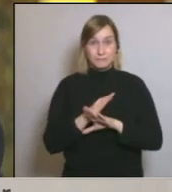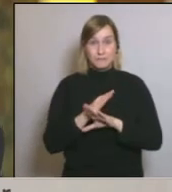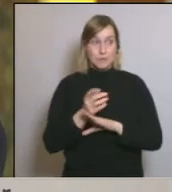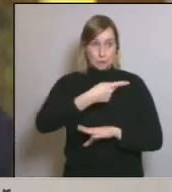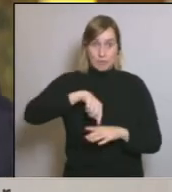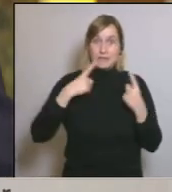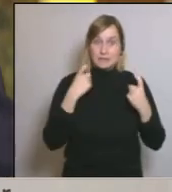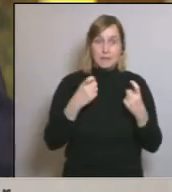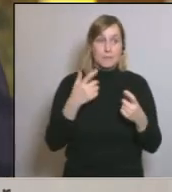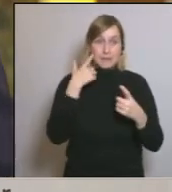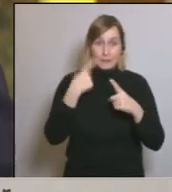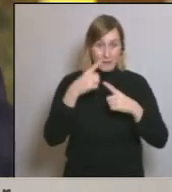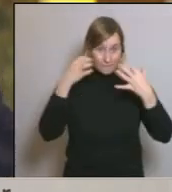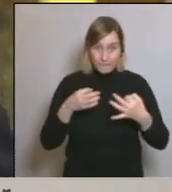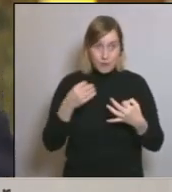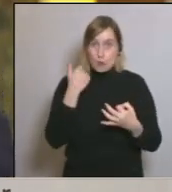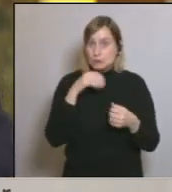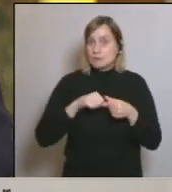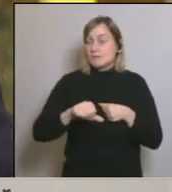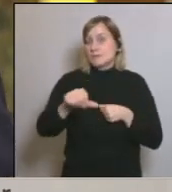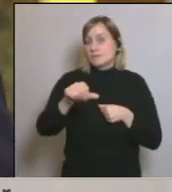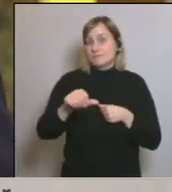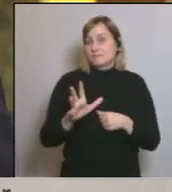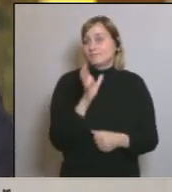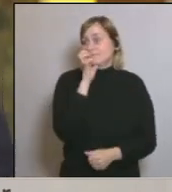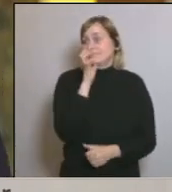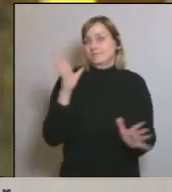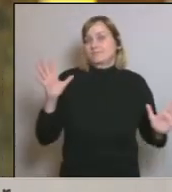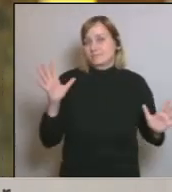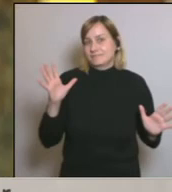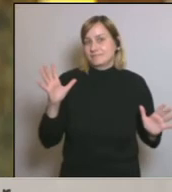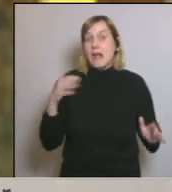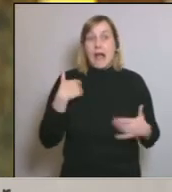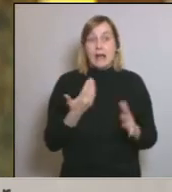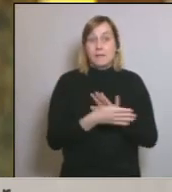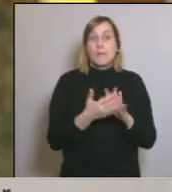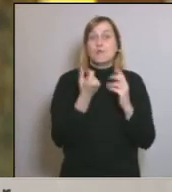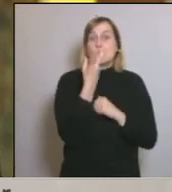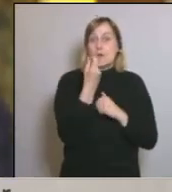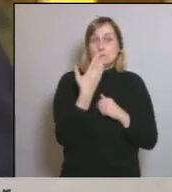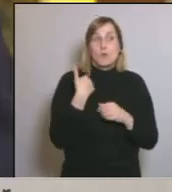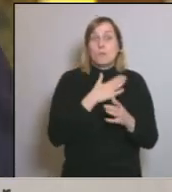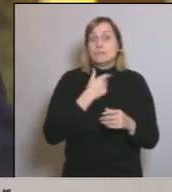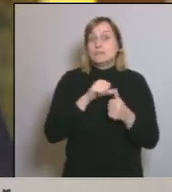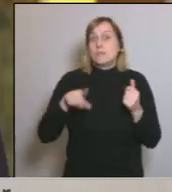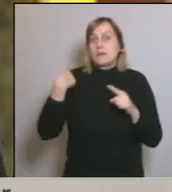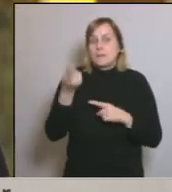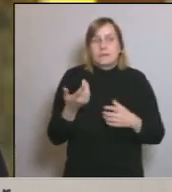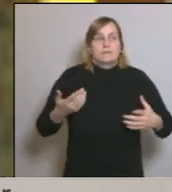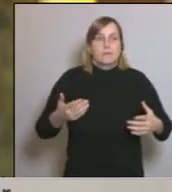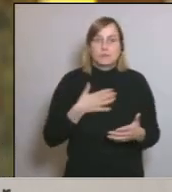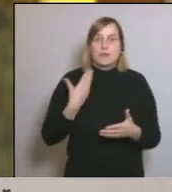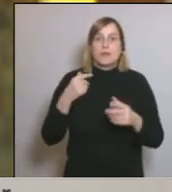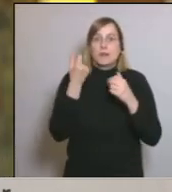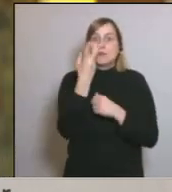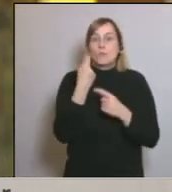perquè no sabem, el gegantí desastre del qual podem sortir. Ara estem parlant d'aquestes xifres, però potser la setmana que ve ja hem de tornar a parlar d